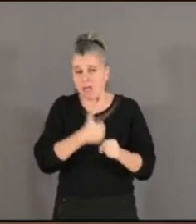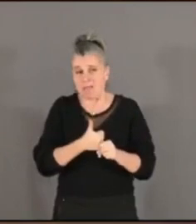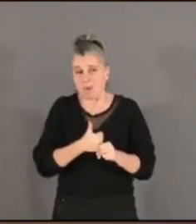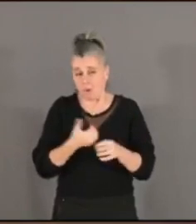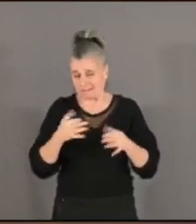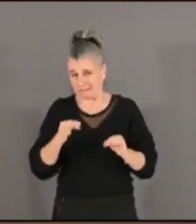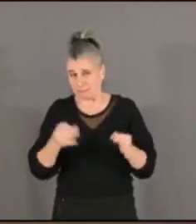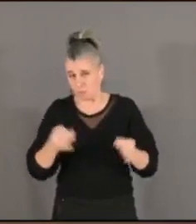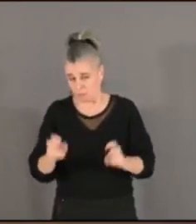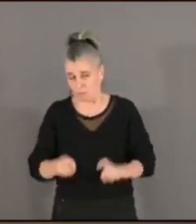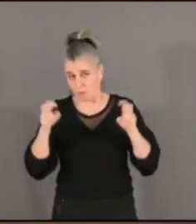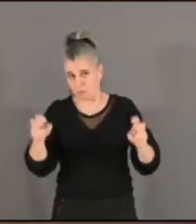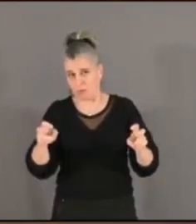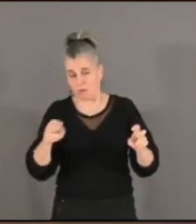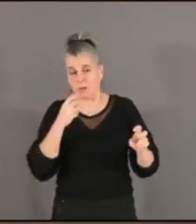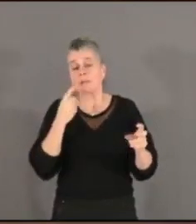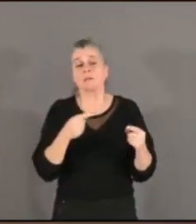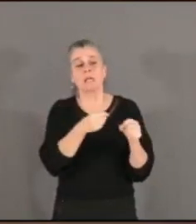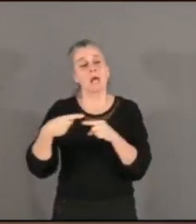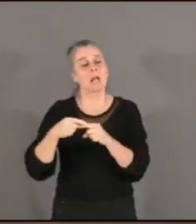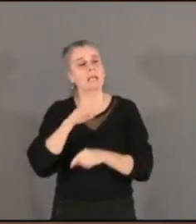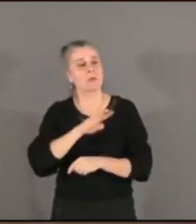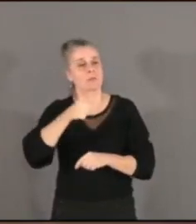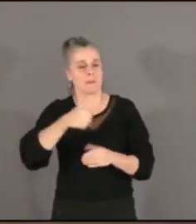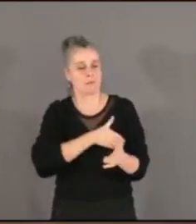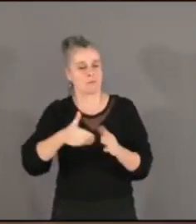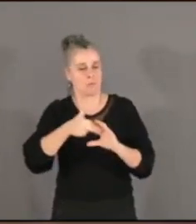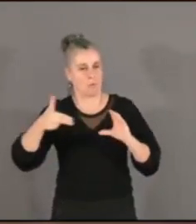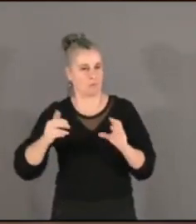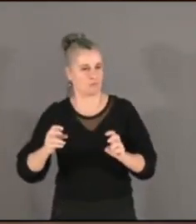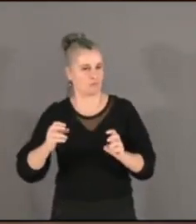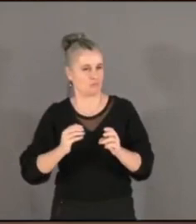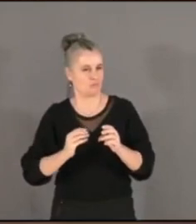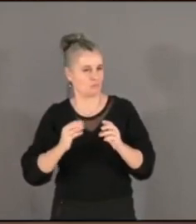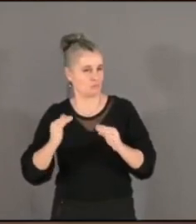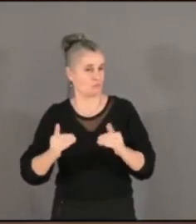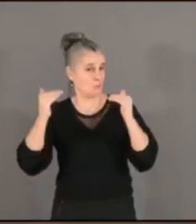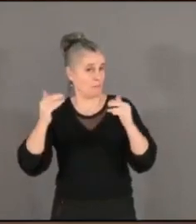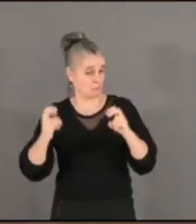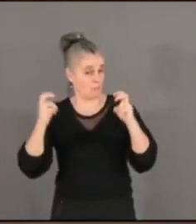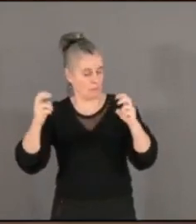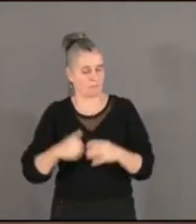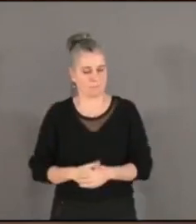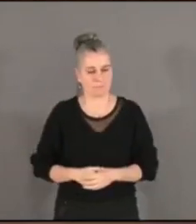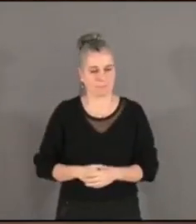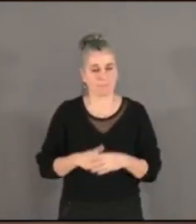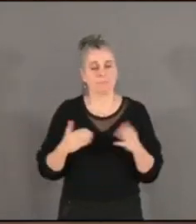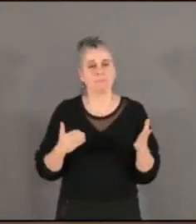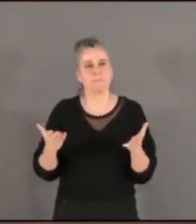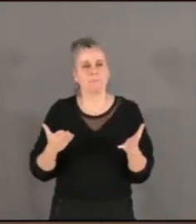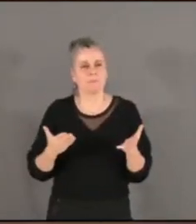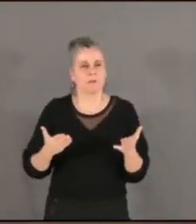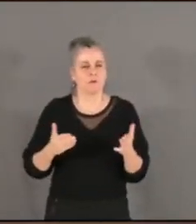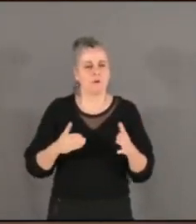ce qui représente 41 millions d'euros supplémentaires. Sur le financement général des investissements, plus 18